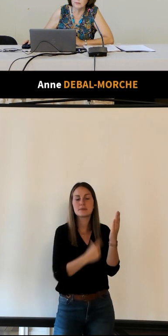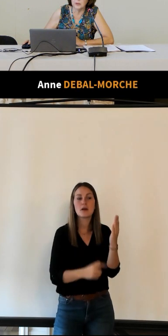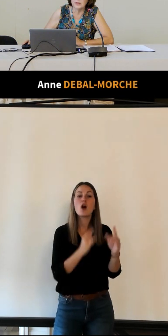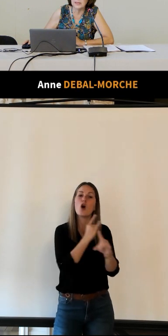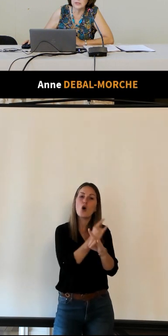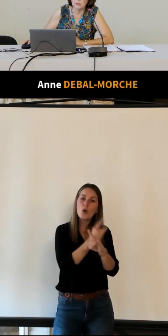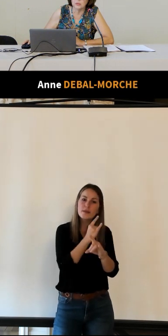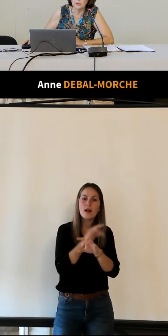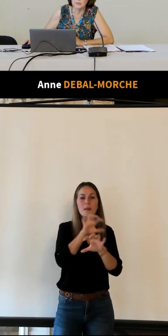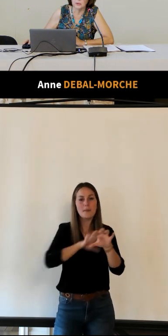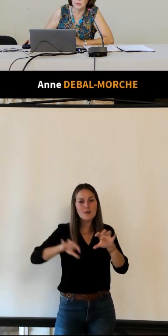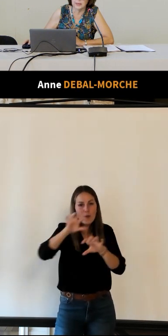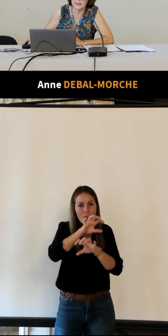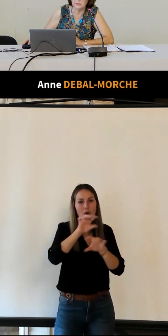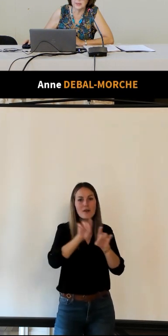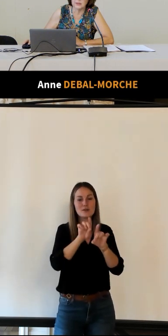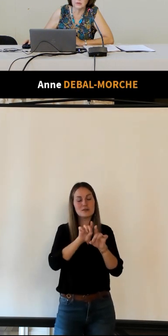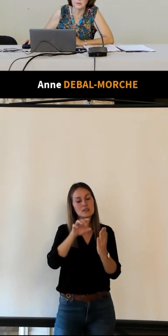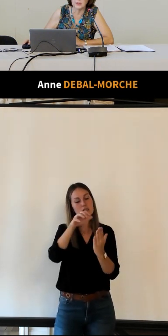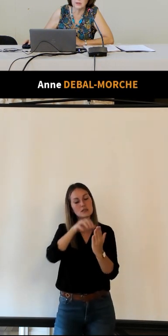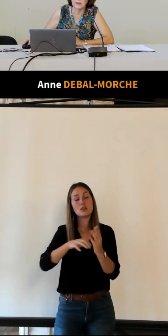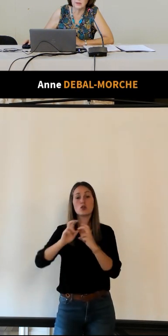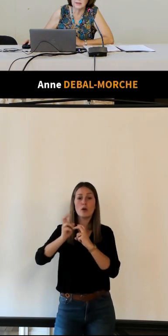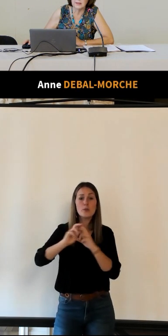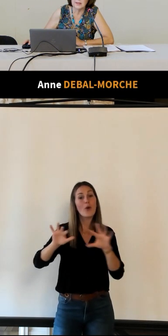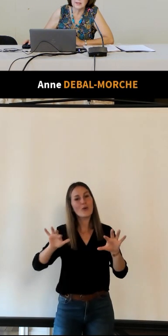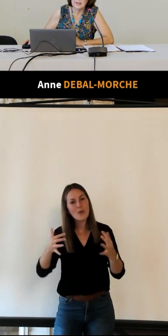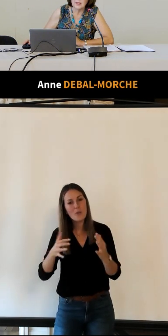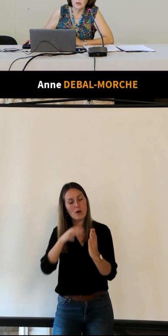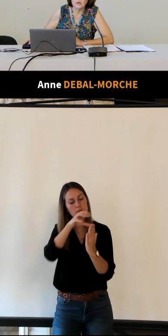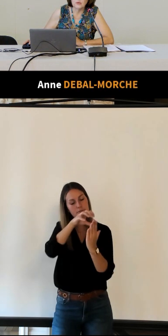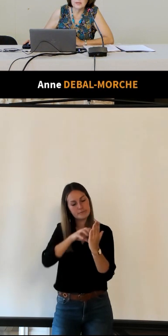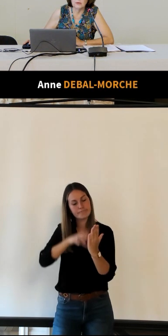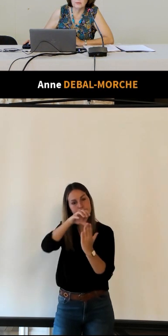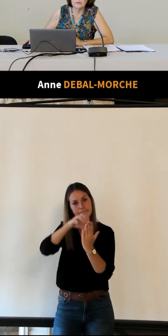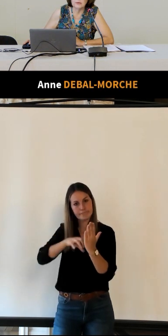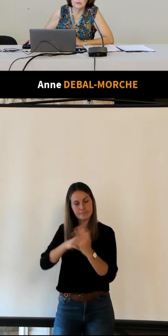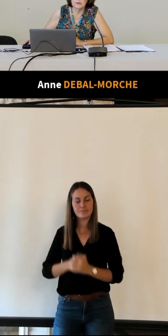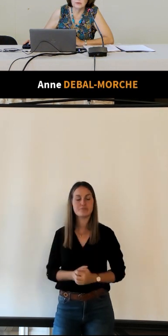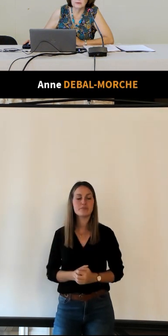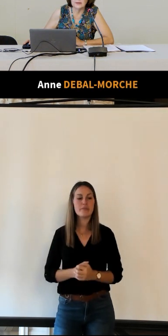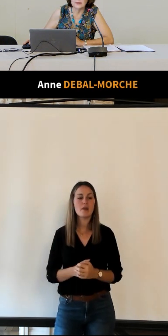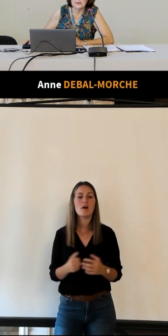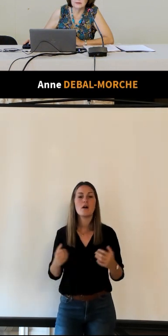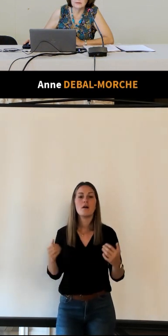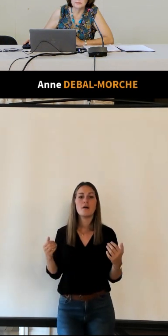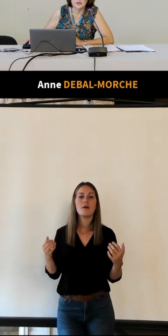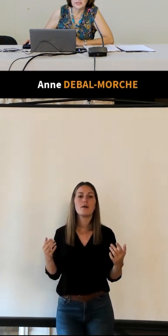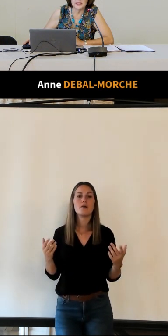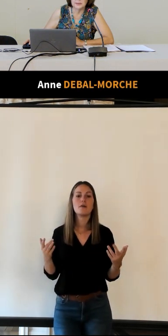'hôtel métropole et surtout pour les moyens de transport ensuite des